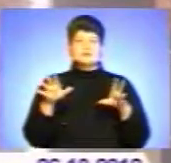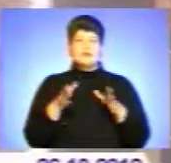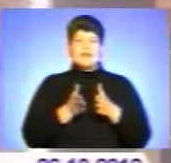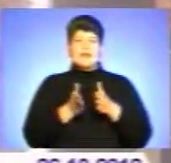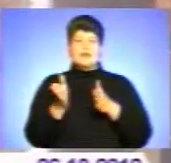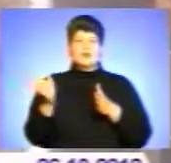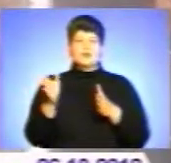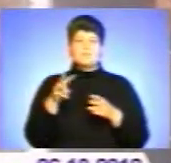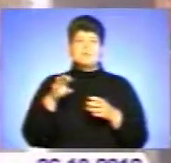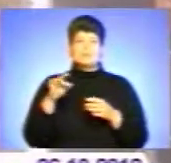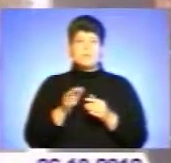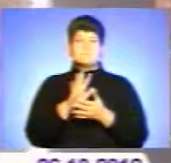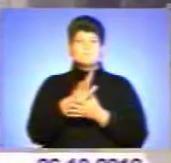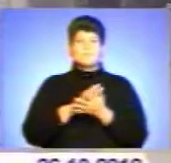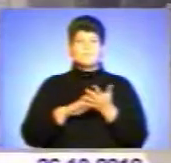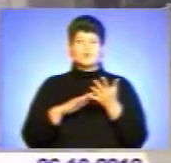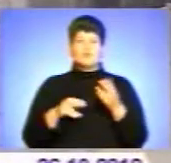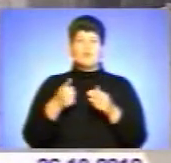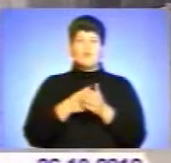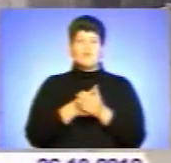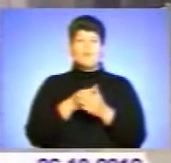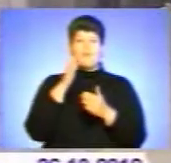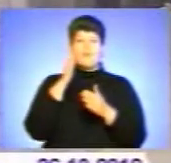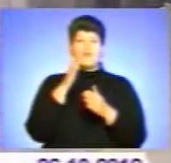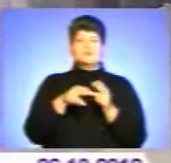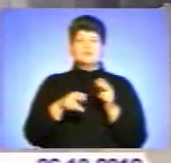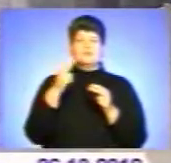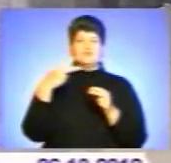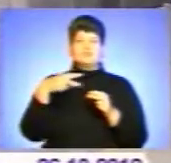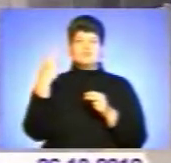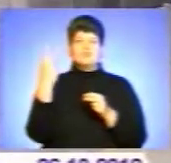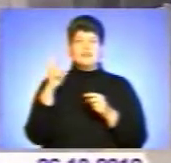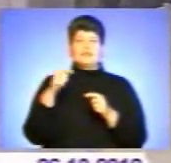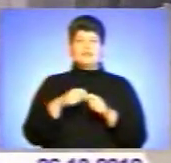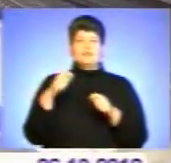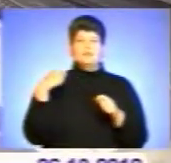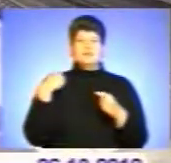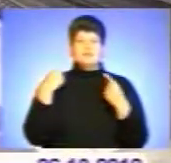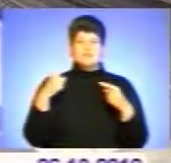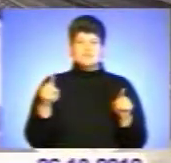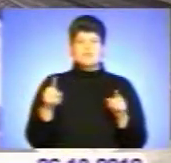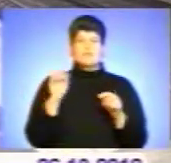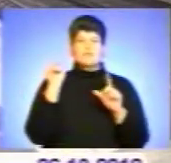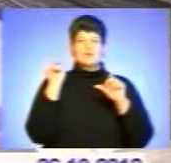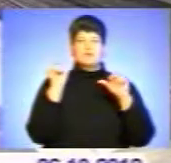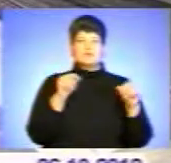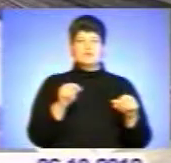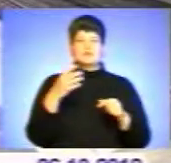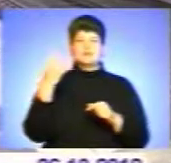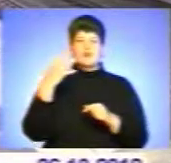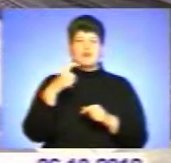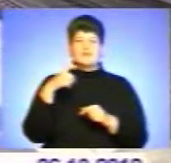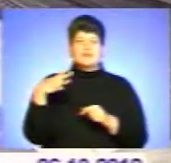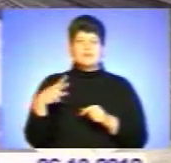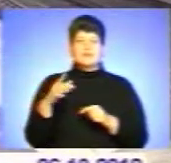майбутньому продовжать. Повністю закінчена гілка буде завдовжки 22 кілометри, в інший її кінець можна буде проїхати за 40 хвилин, а дістатися